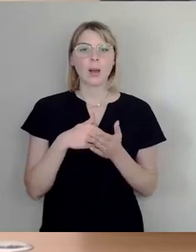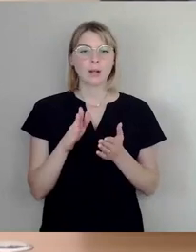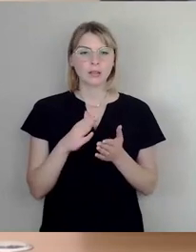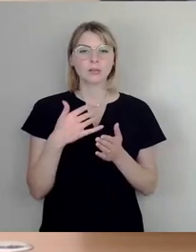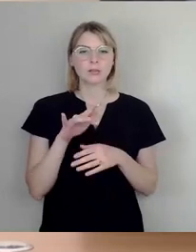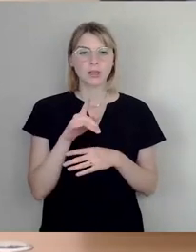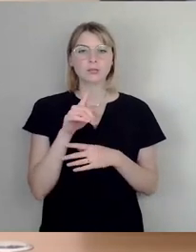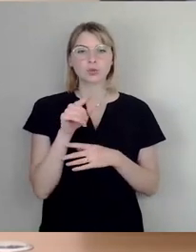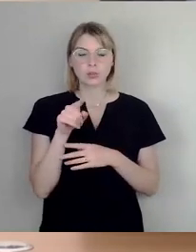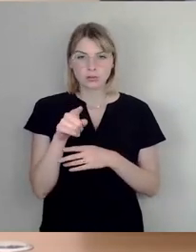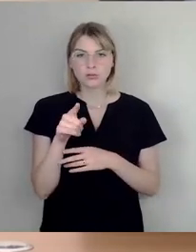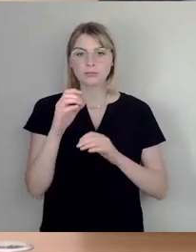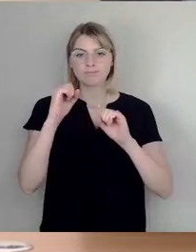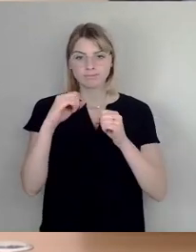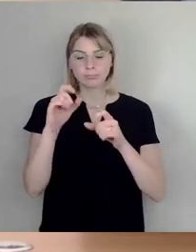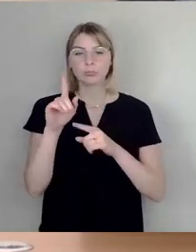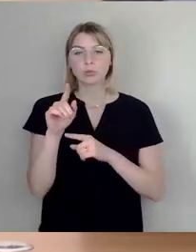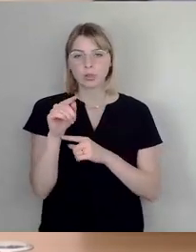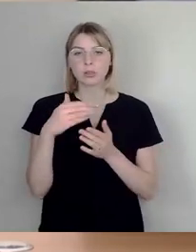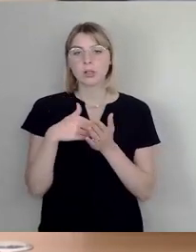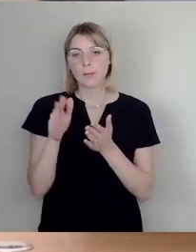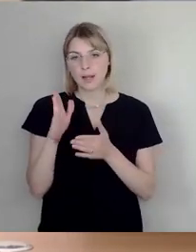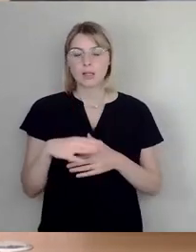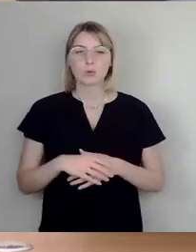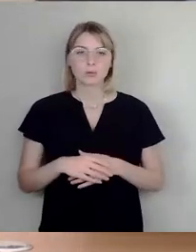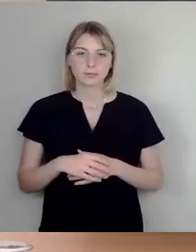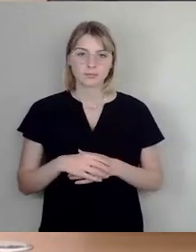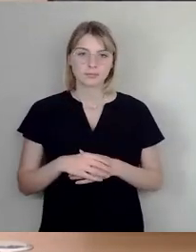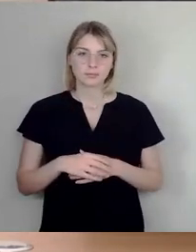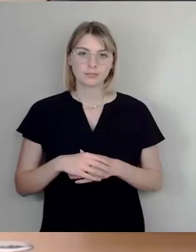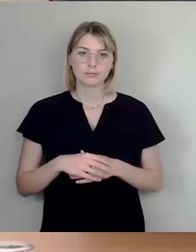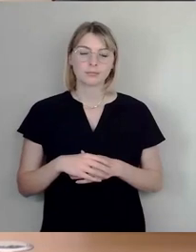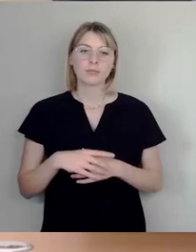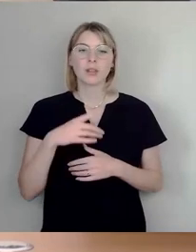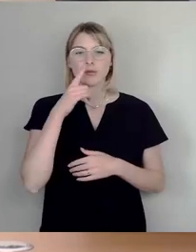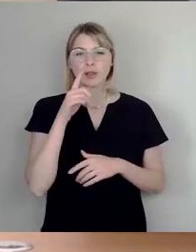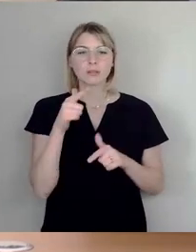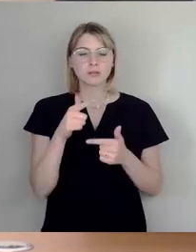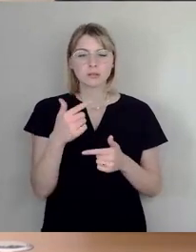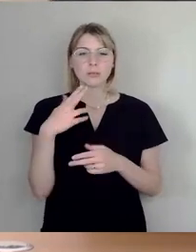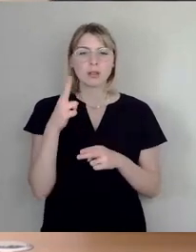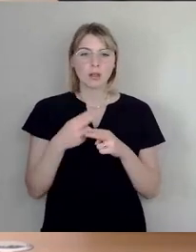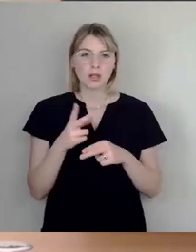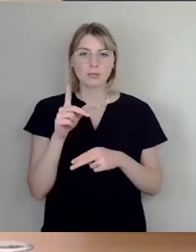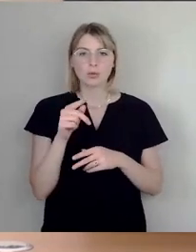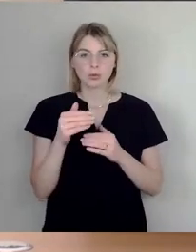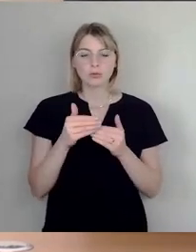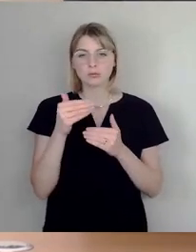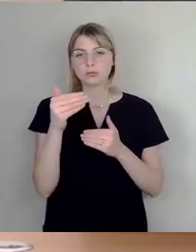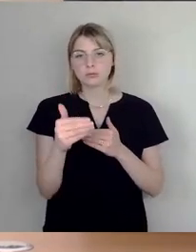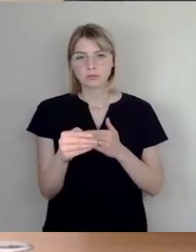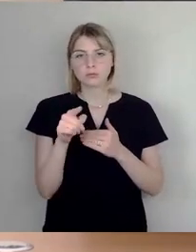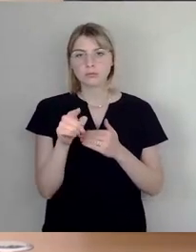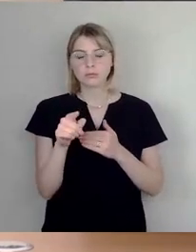zustimmt, lehnt ab. Wenn es keine Mehrheit gibt, würden wir dann entsprechend den